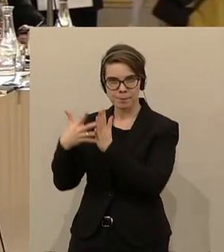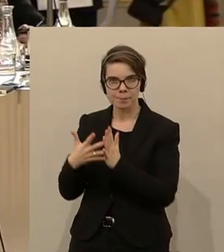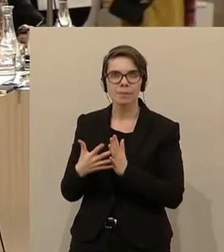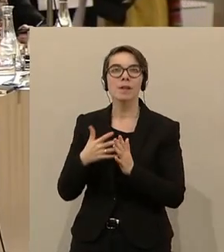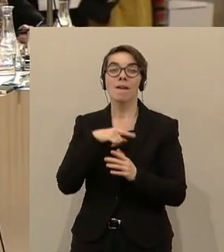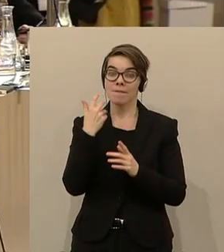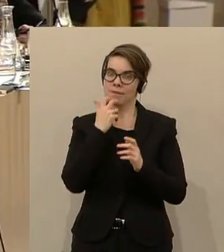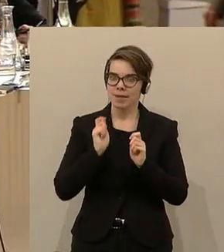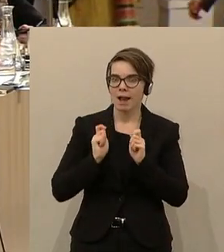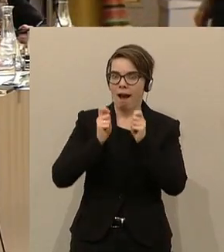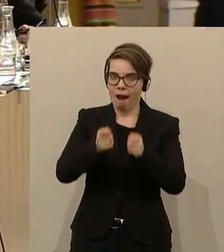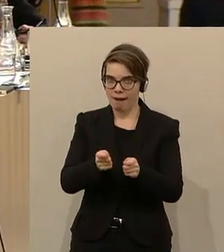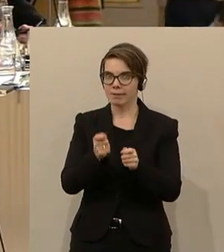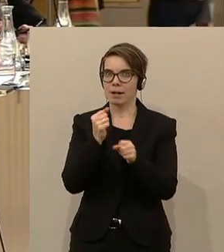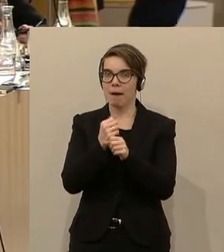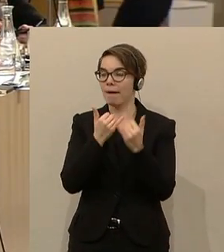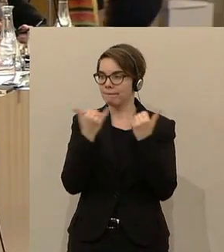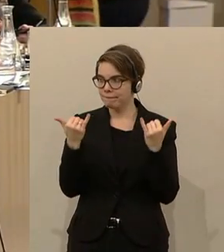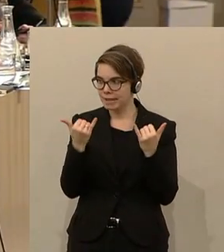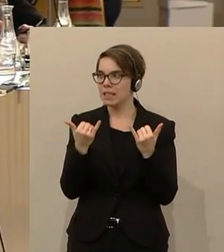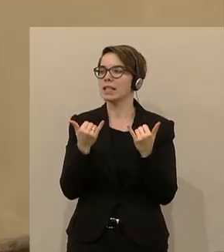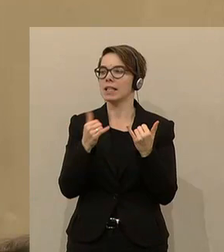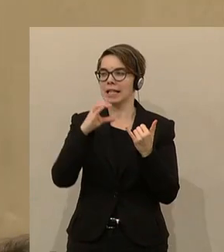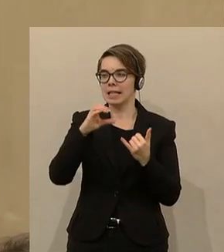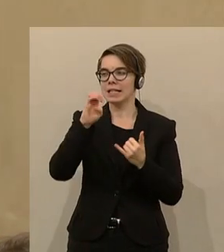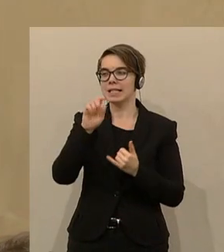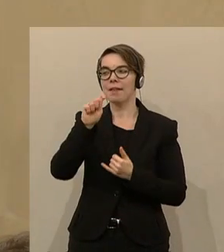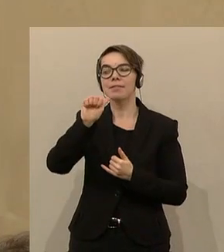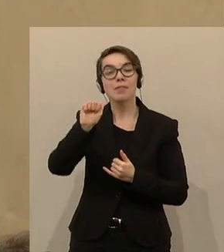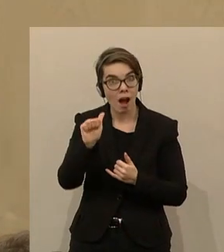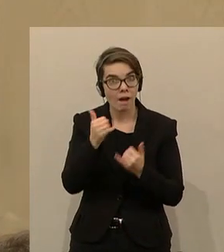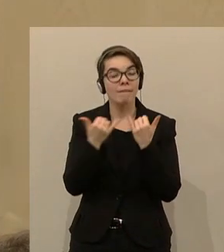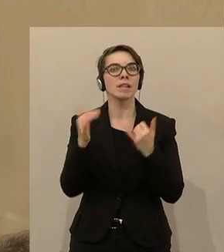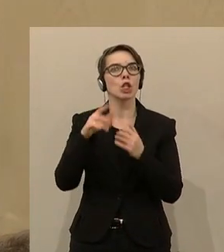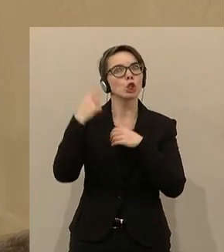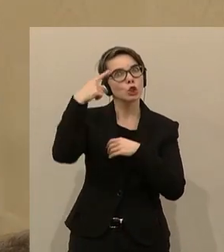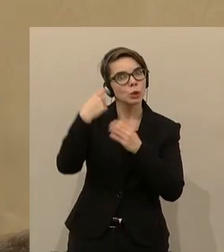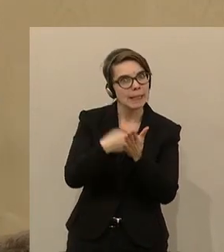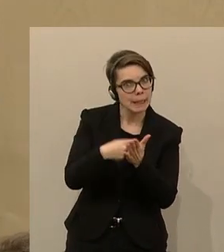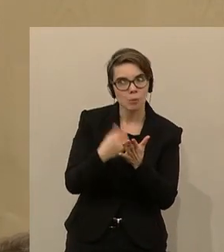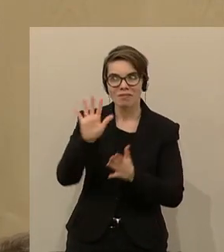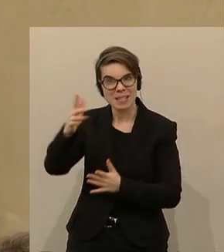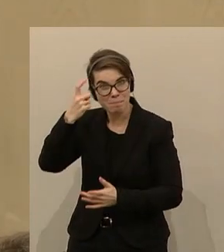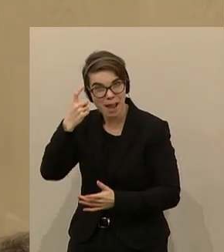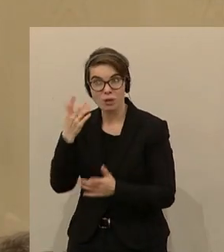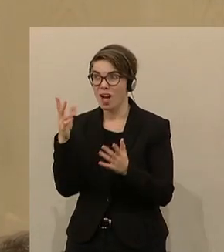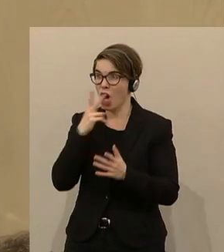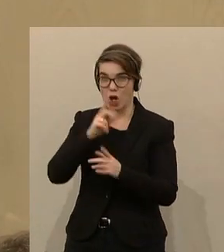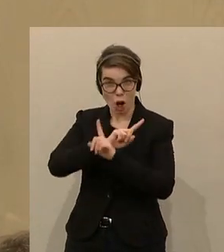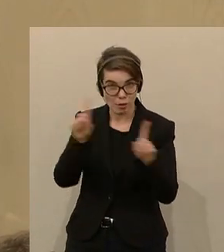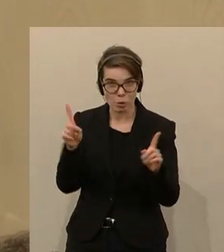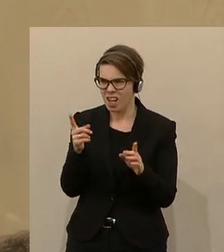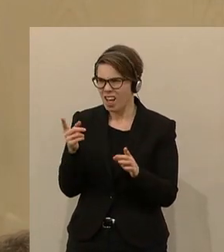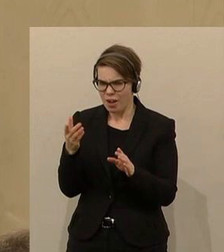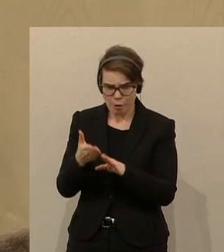wie halten Sie es zu CETA? Wie halten Sie es mit den Studiengebühren? Wie halten Sie es mit dem Rauchverbot? Wir wollen wissen, was sagen Sie